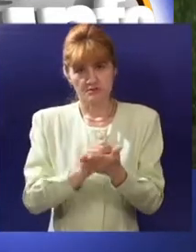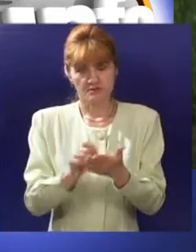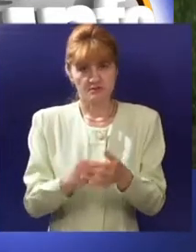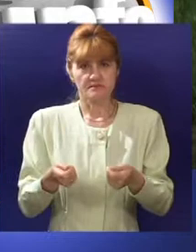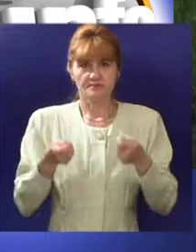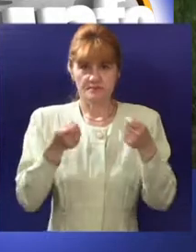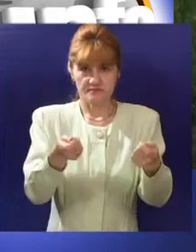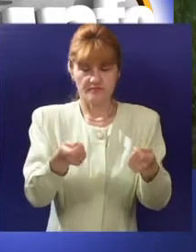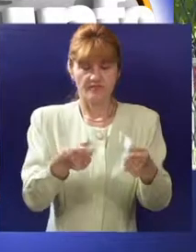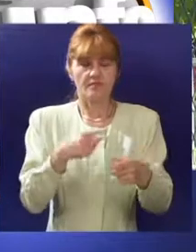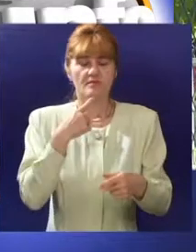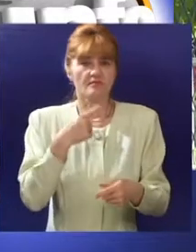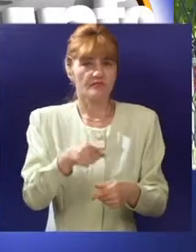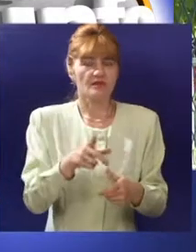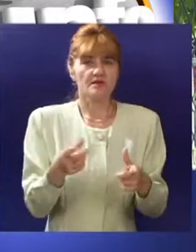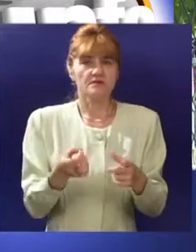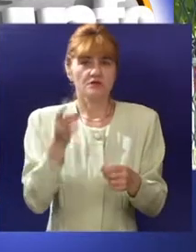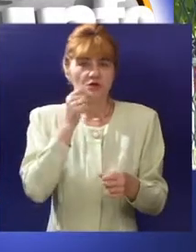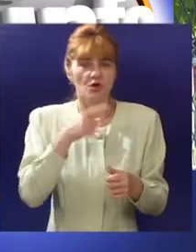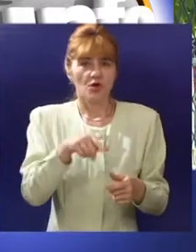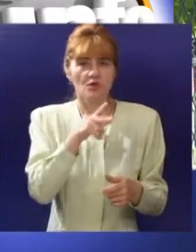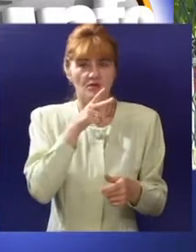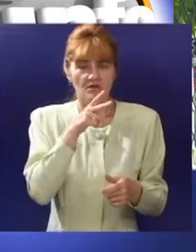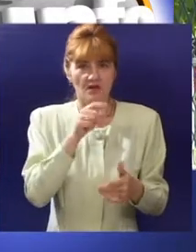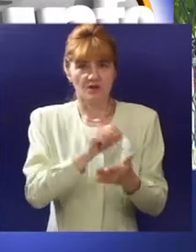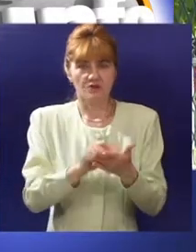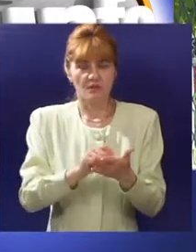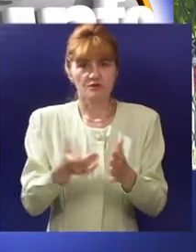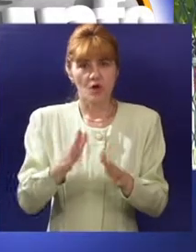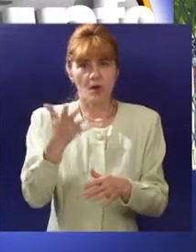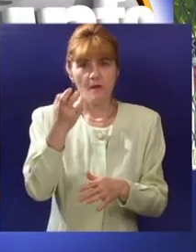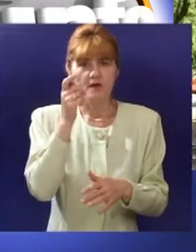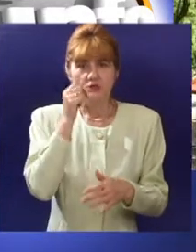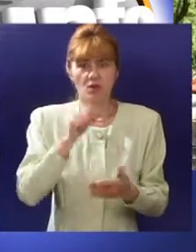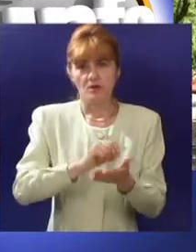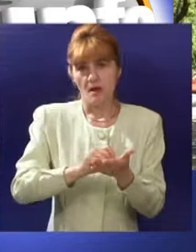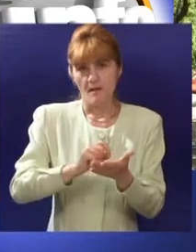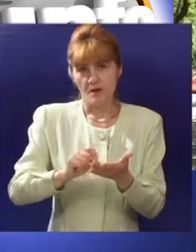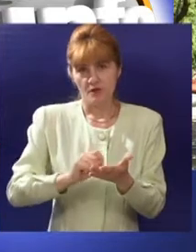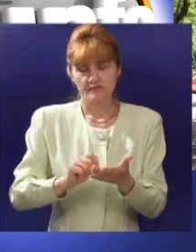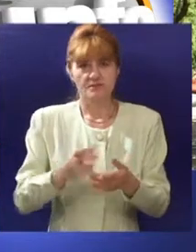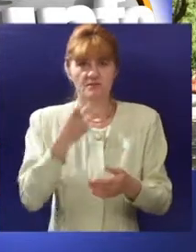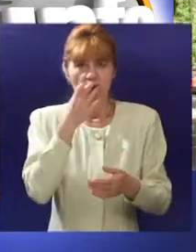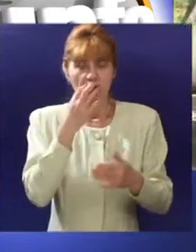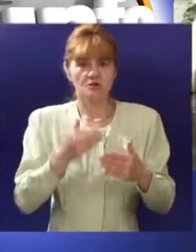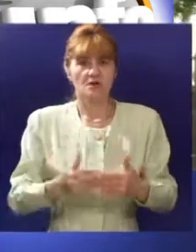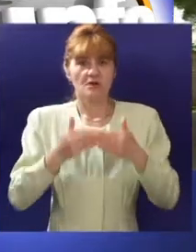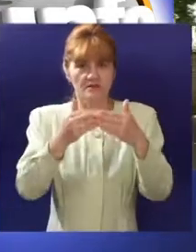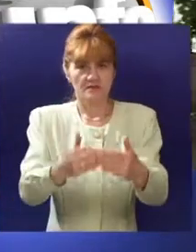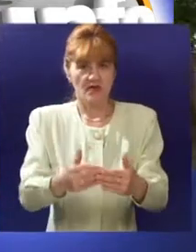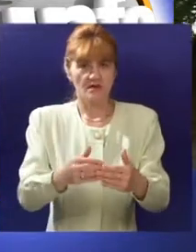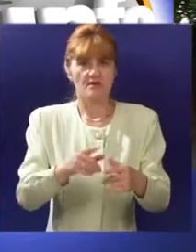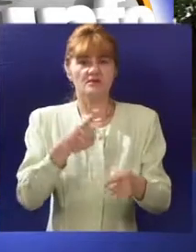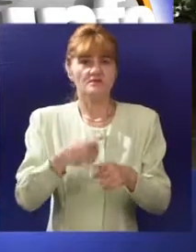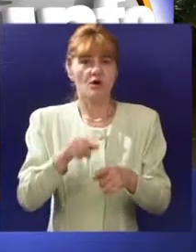od kojih je jedna peticija stanara u mesnoj zajednici Centar 3 koja sadrži oko 500. potpisa a tri primedbe su